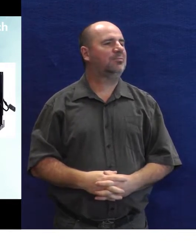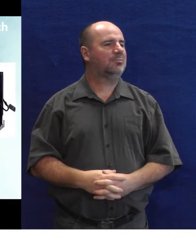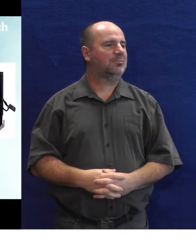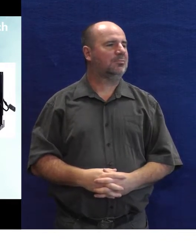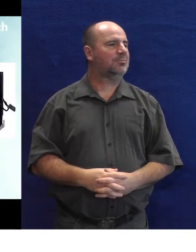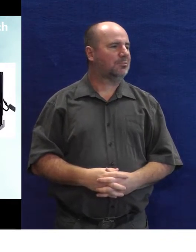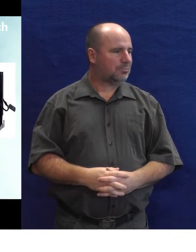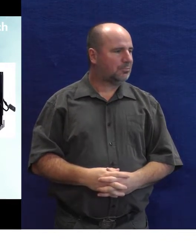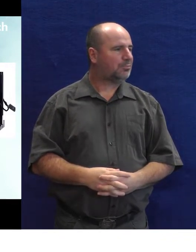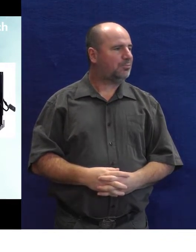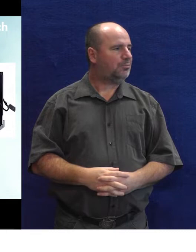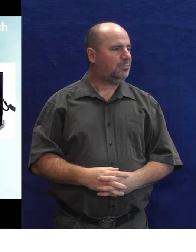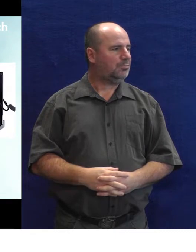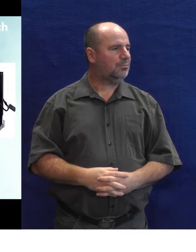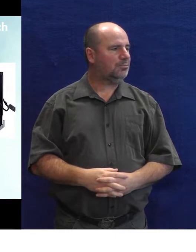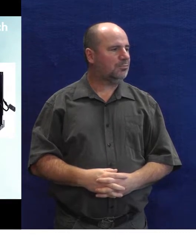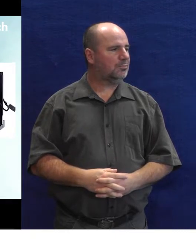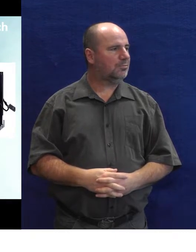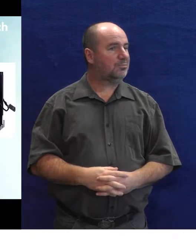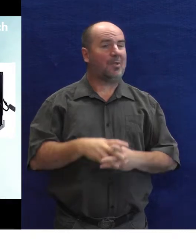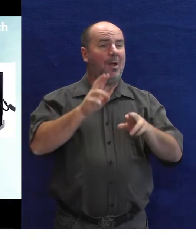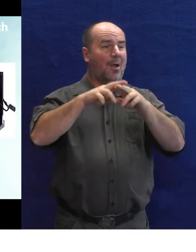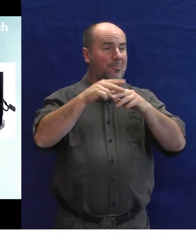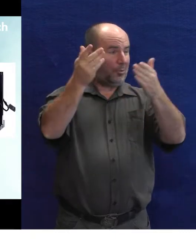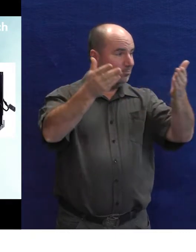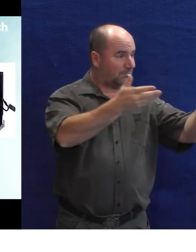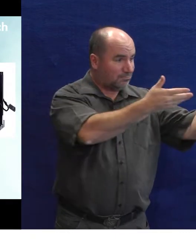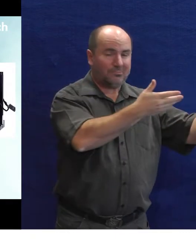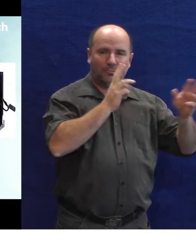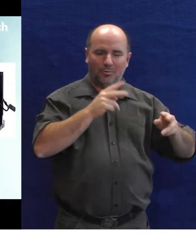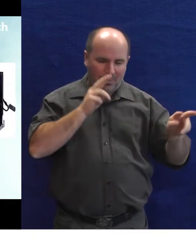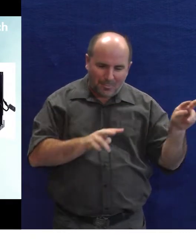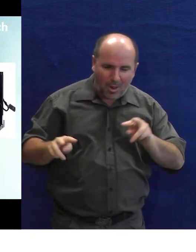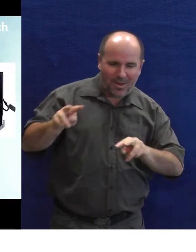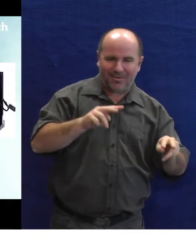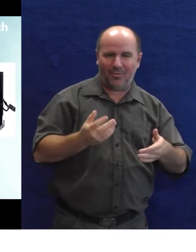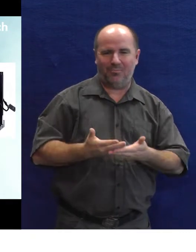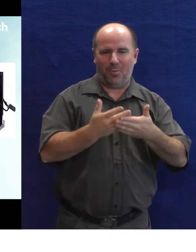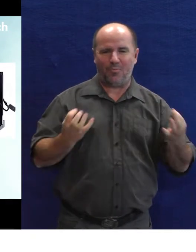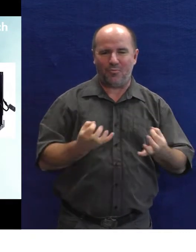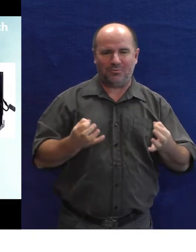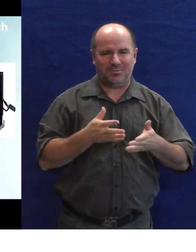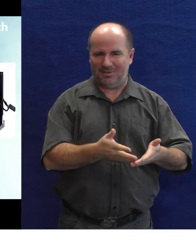držák potřebuje. Takže pak si třeba můžete ještě ty pomůcky prohlédnout